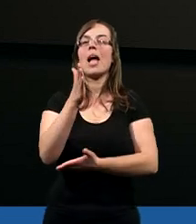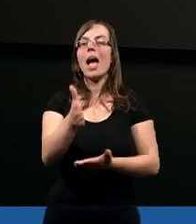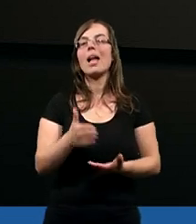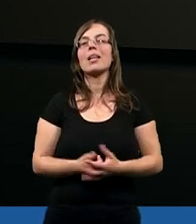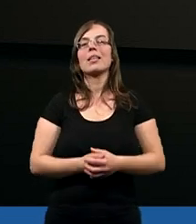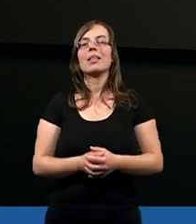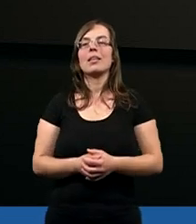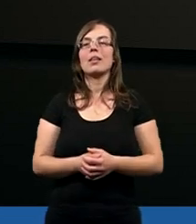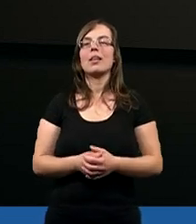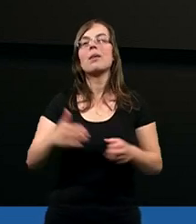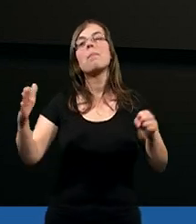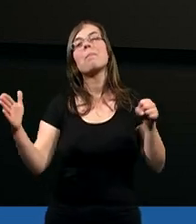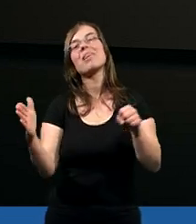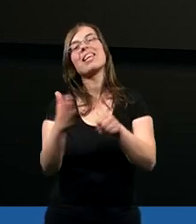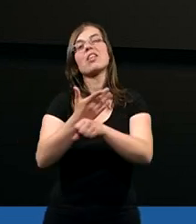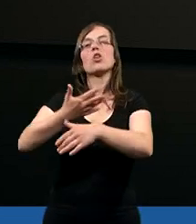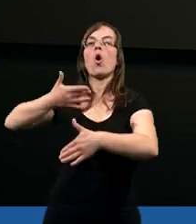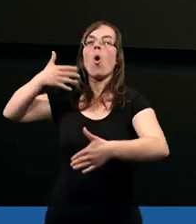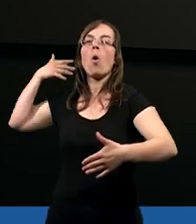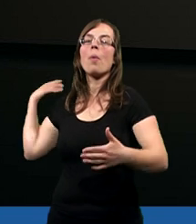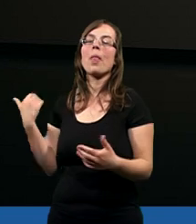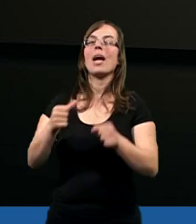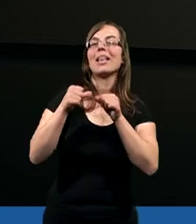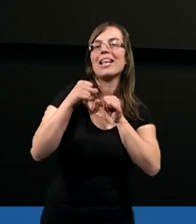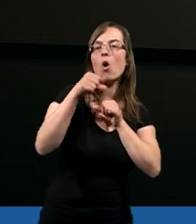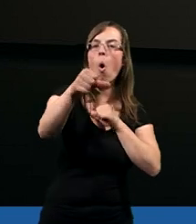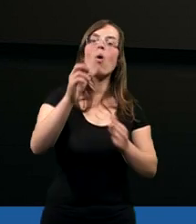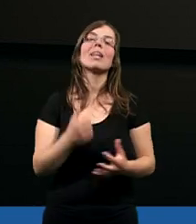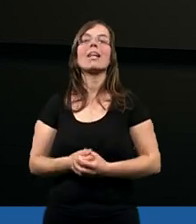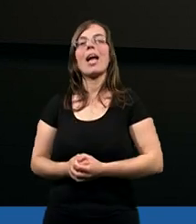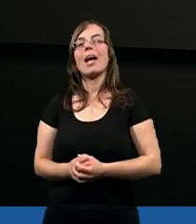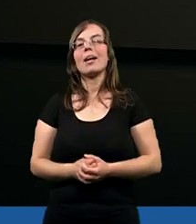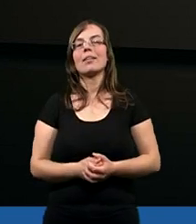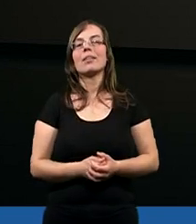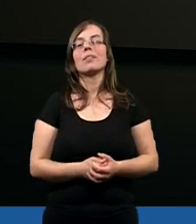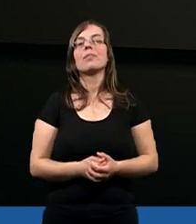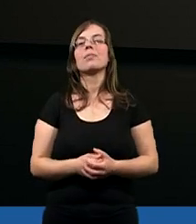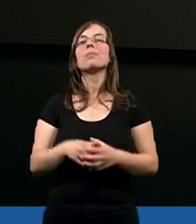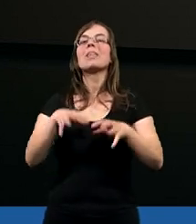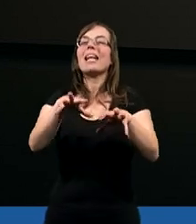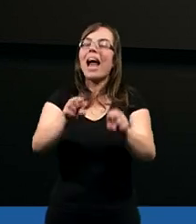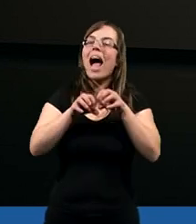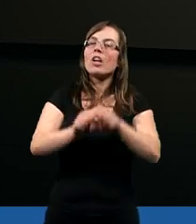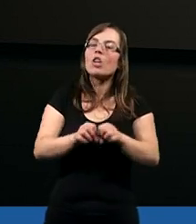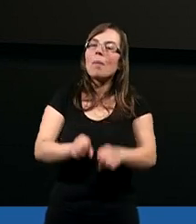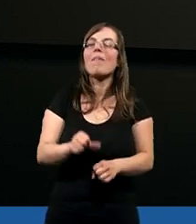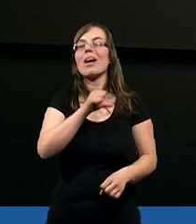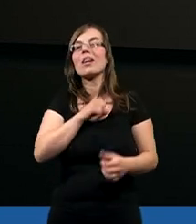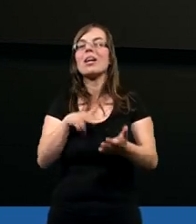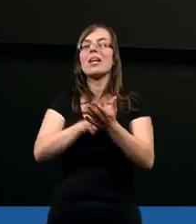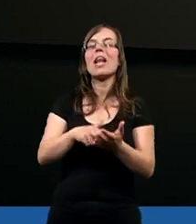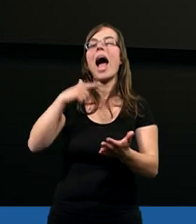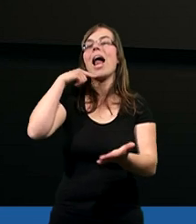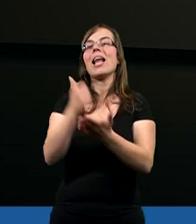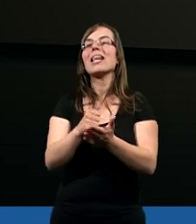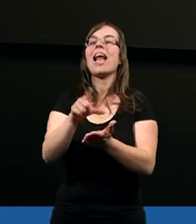Przez minione tygodnie zatrzymywaliśmy się nad